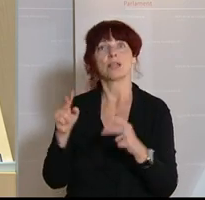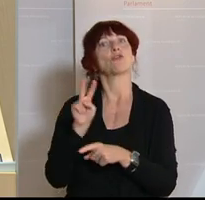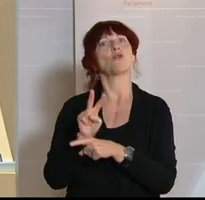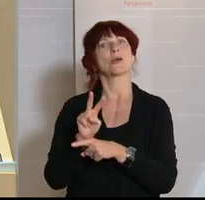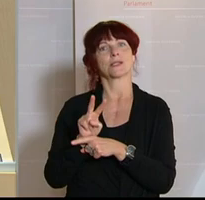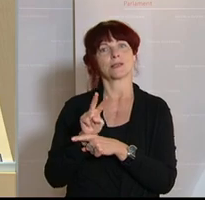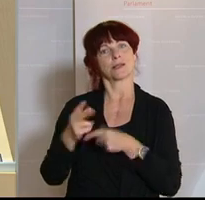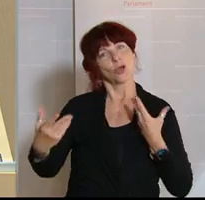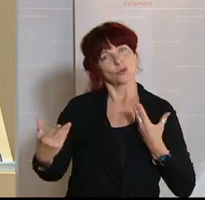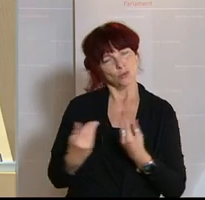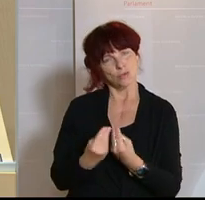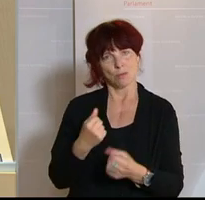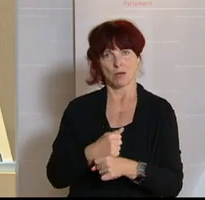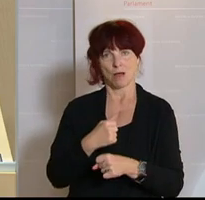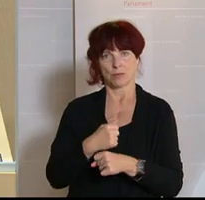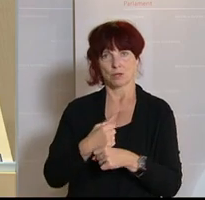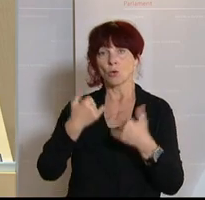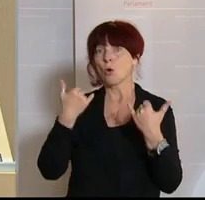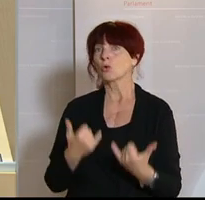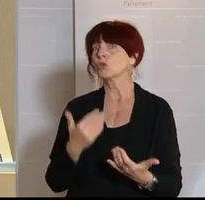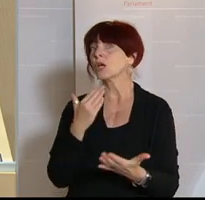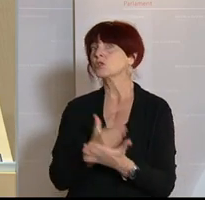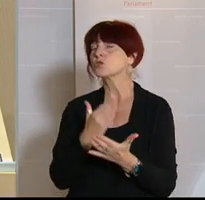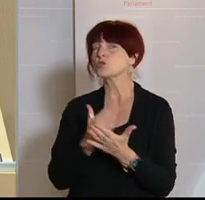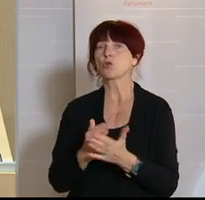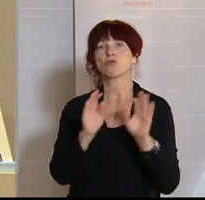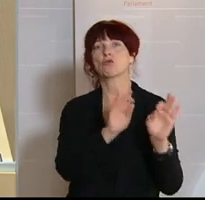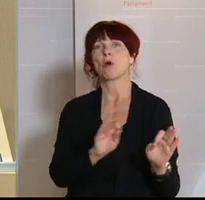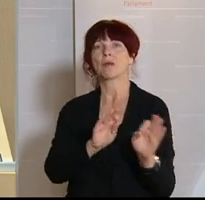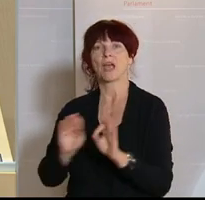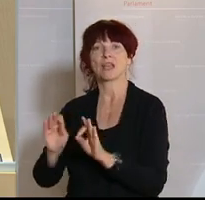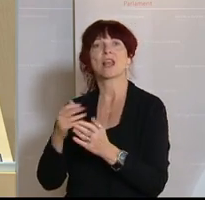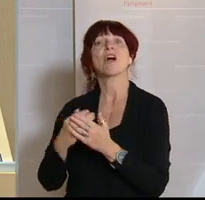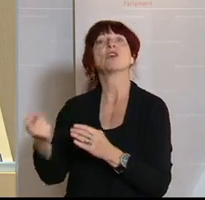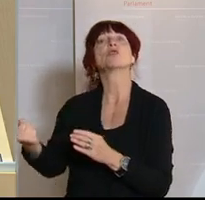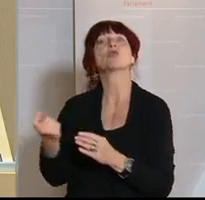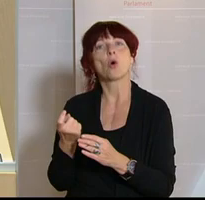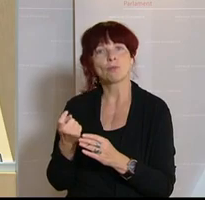zusammen und bereiten wir uns jetzt schon auf die Zeit nach der Krise vor.